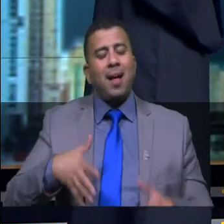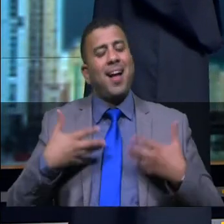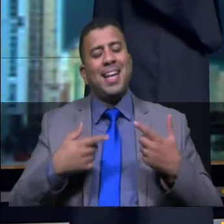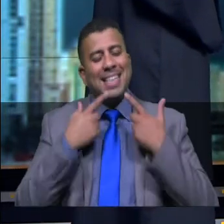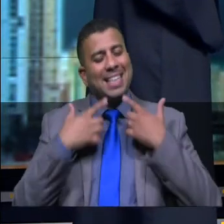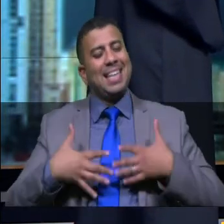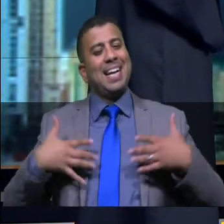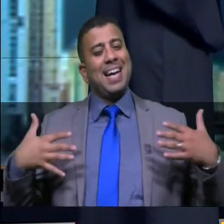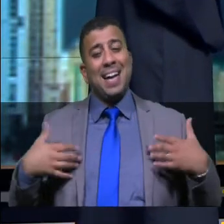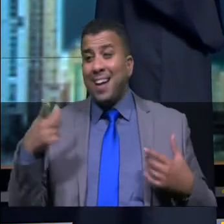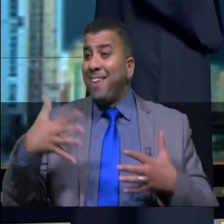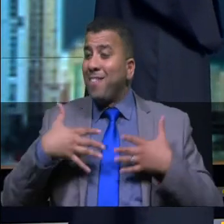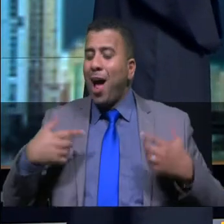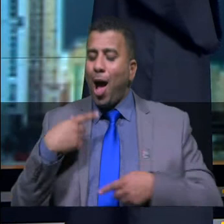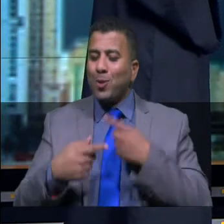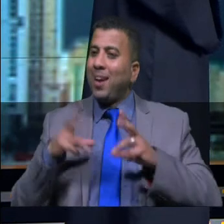الله كما أفرحتنا